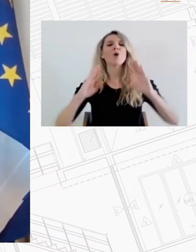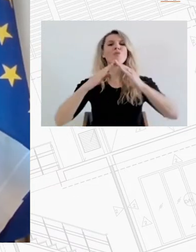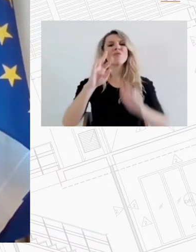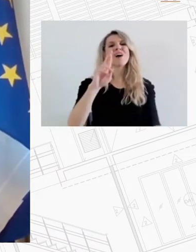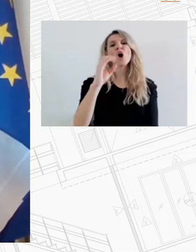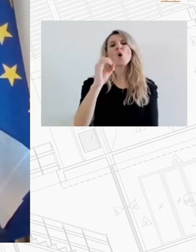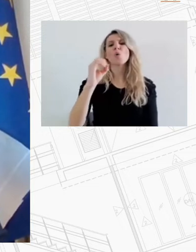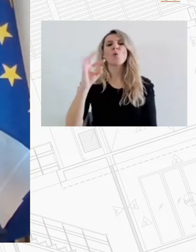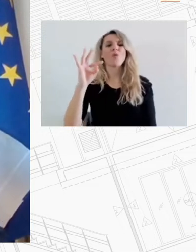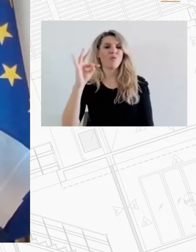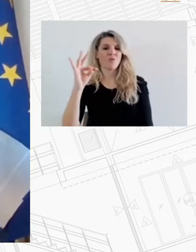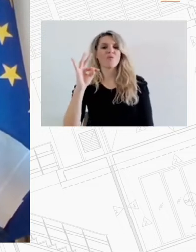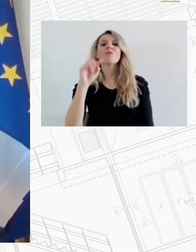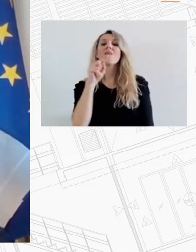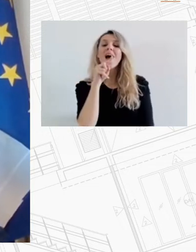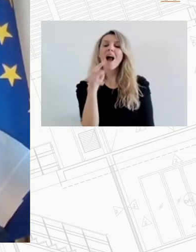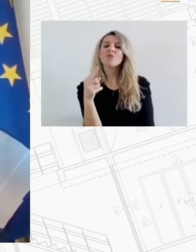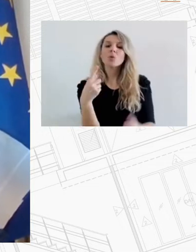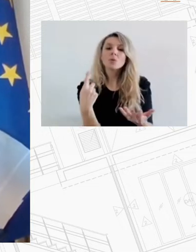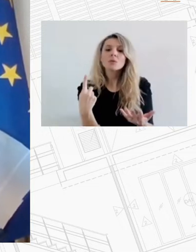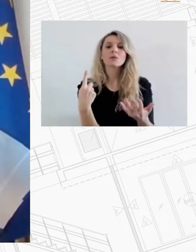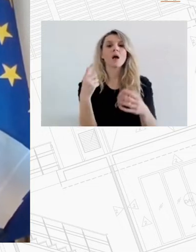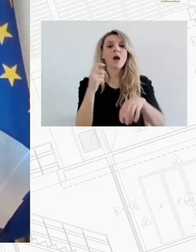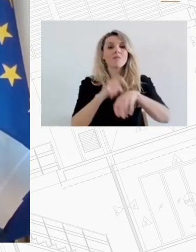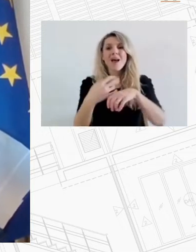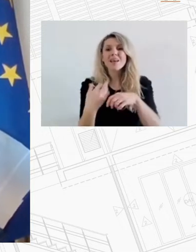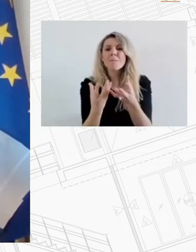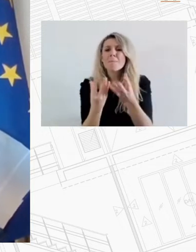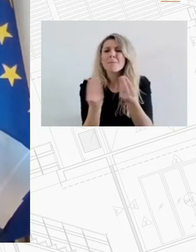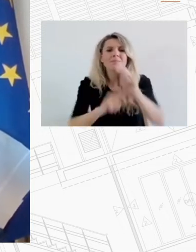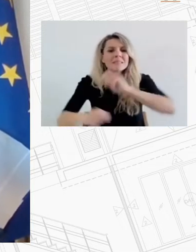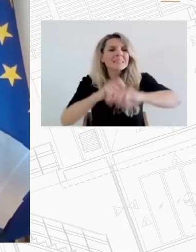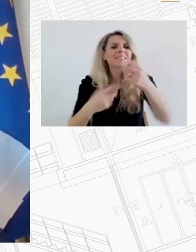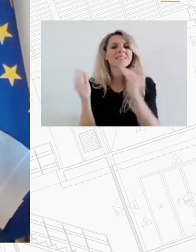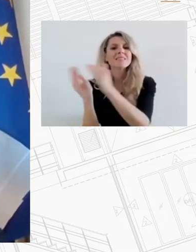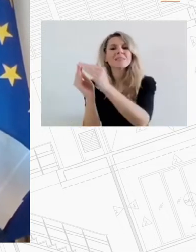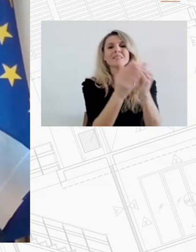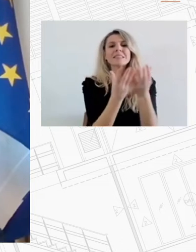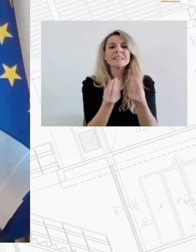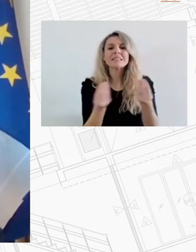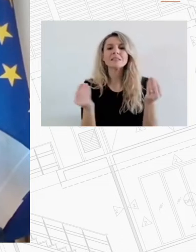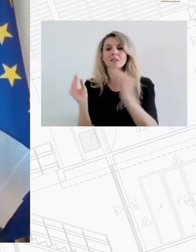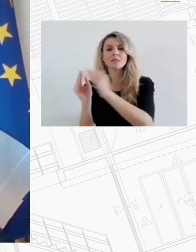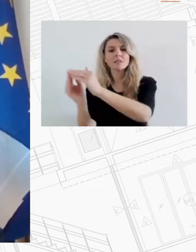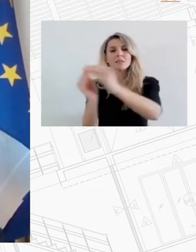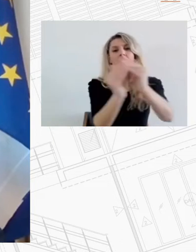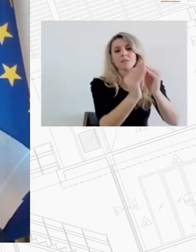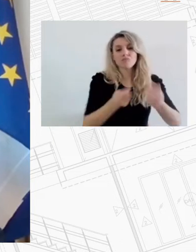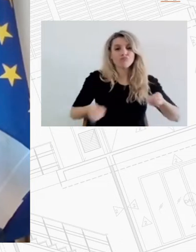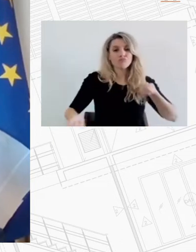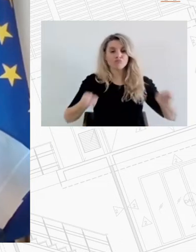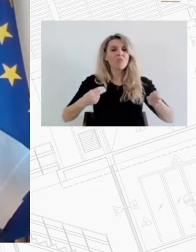η δημιουργία μιας δεξαμενής κατοικιών που θα διαχειρίζεται η τοπική αυτοδιοίκηση μέσω της